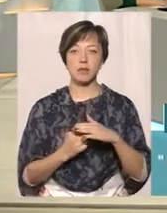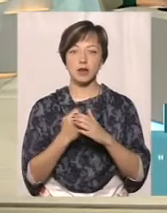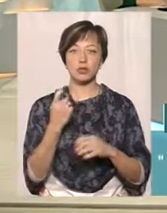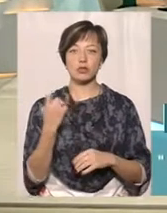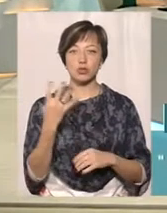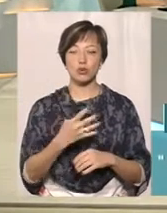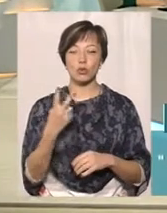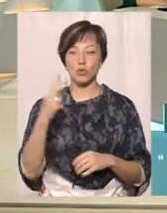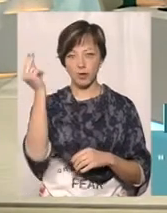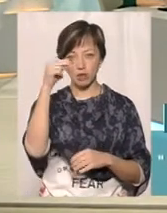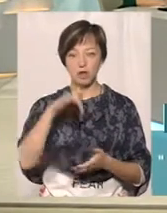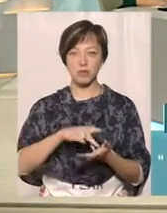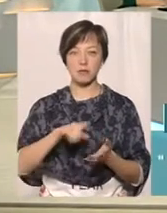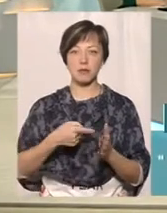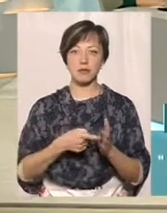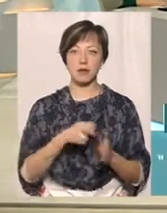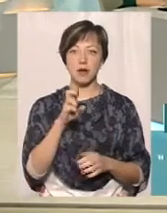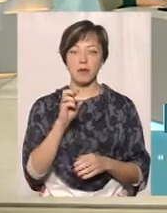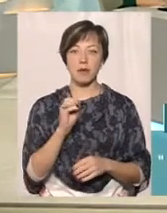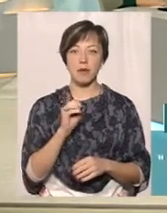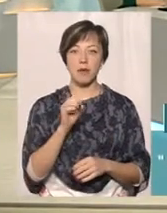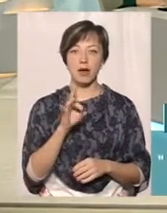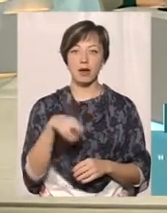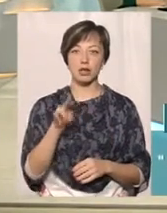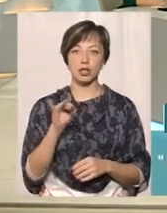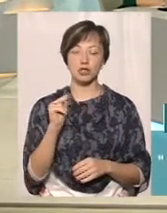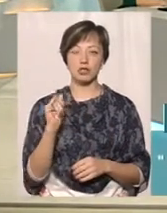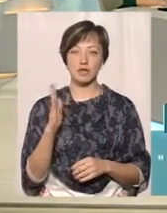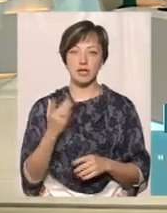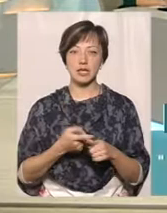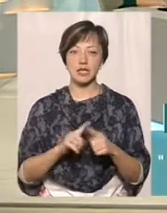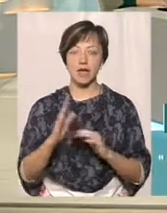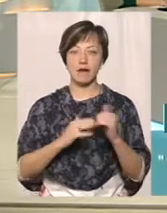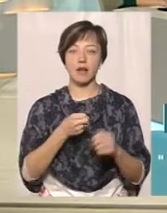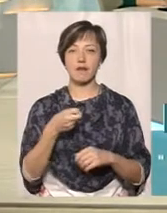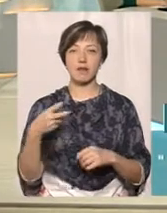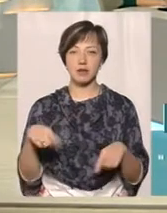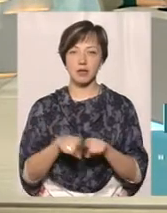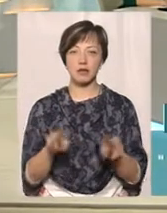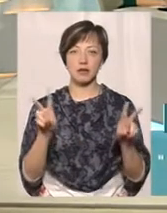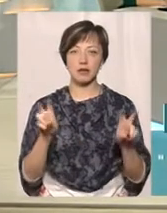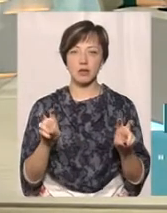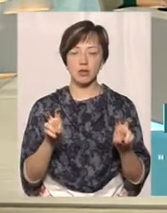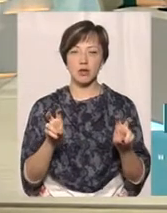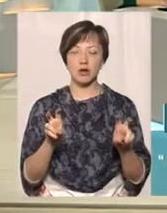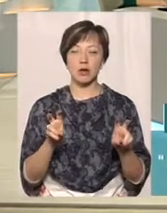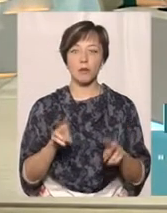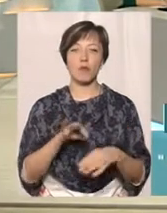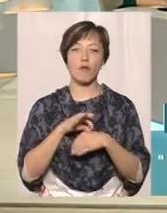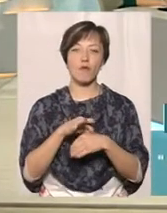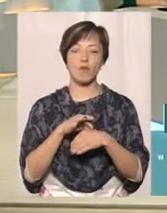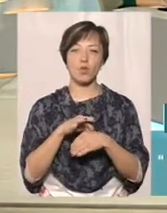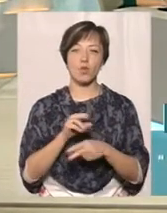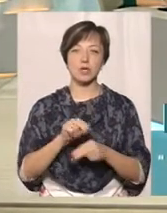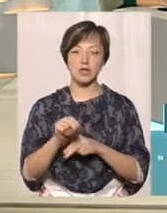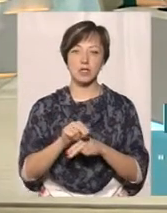142-го навчального центру в місті Бердичеві. І цей кваліфікаційний, так називаємо, Q-курс проводиться